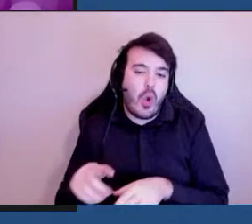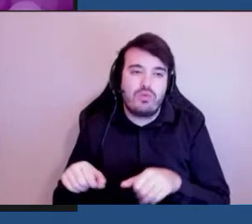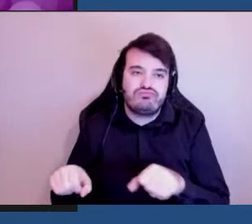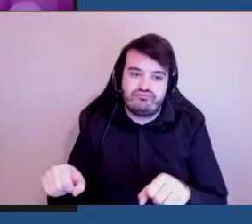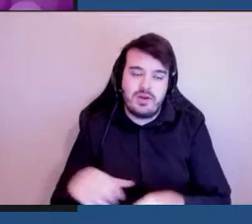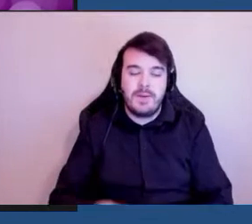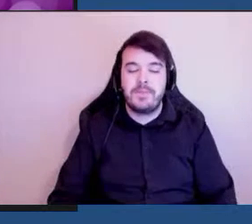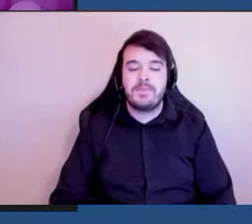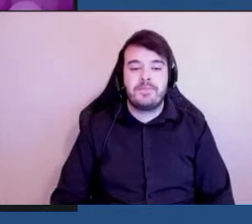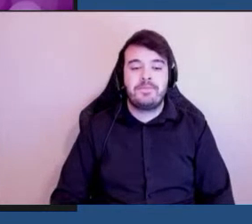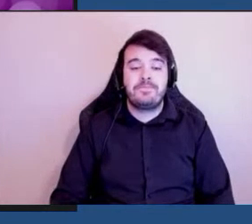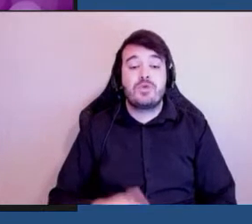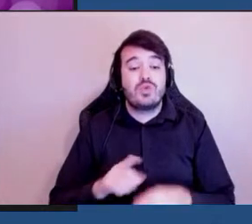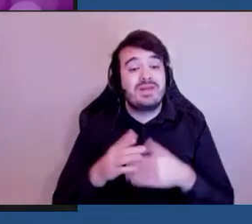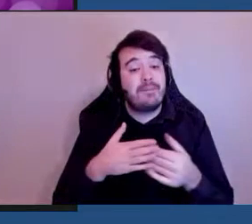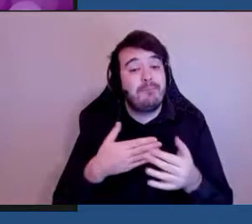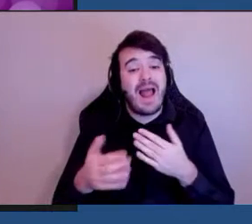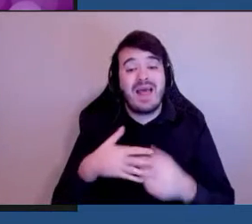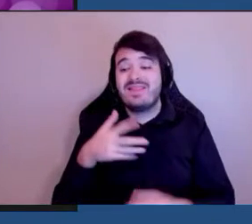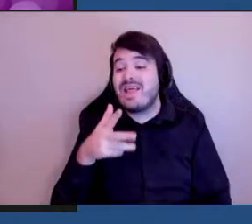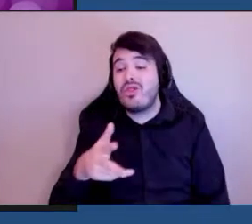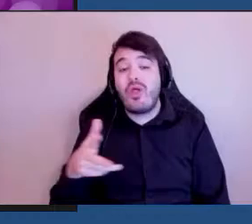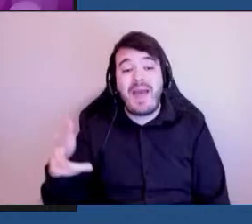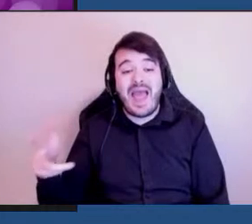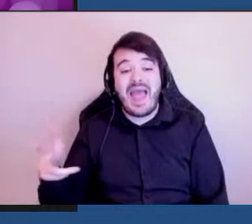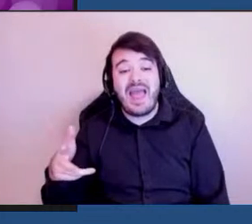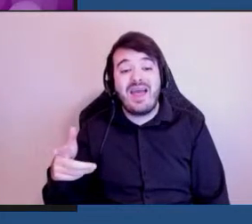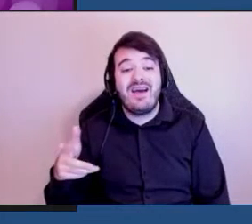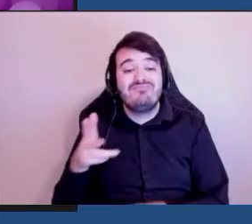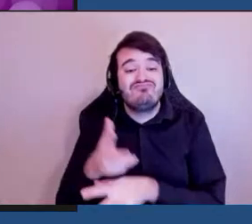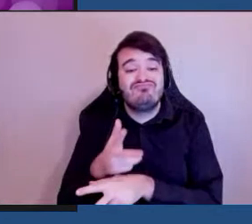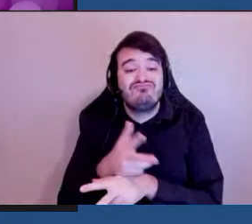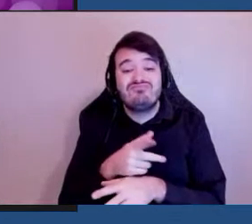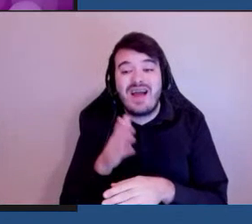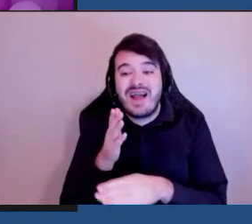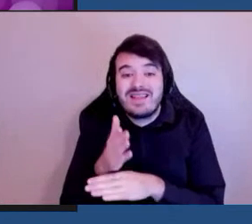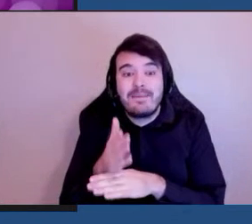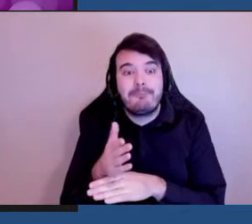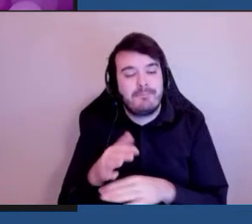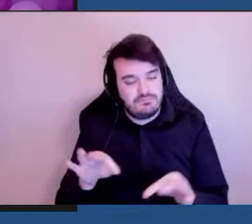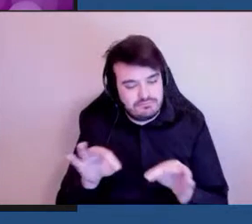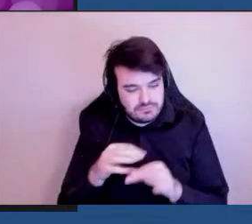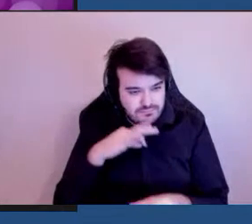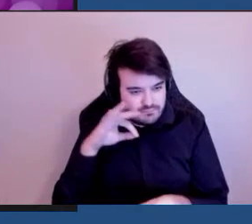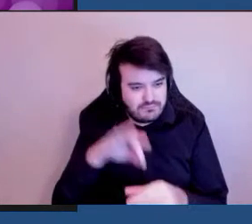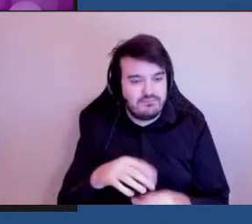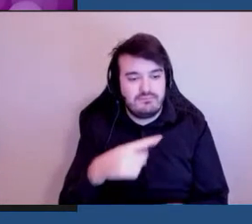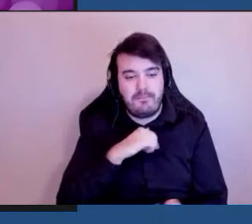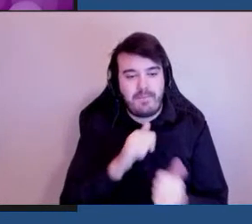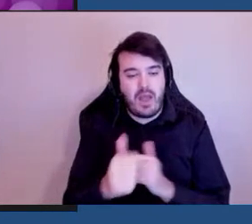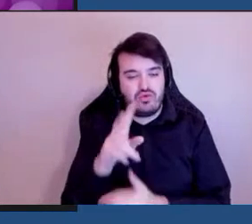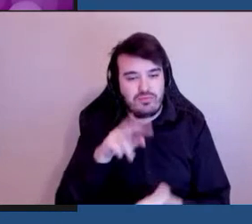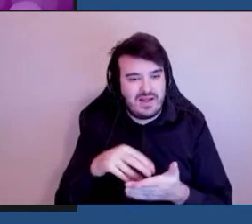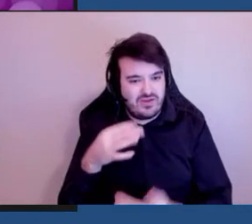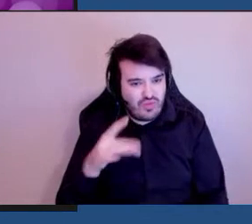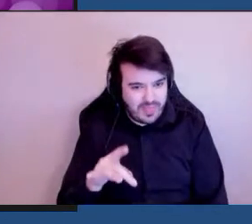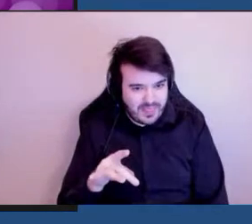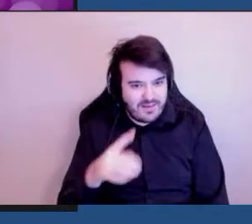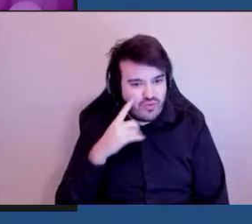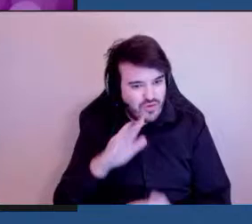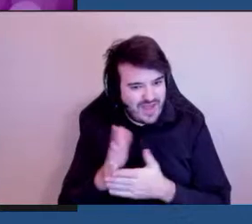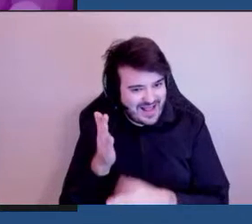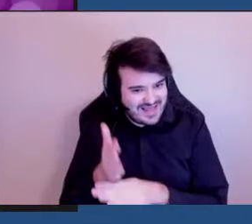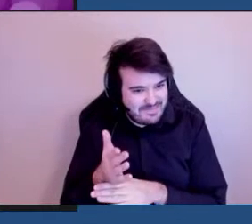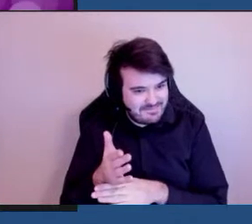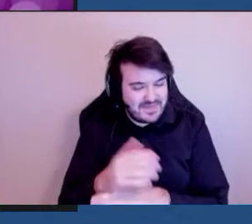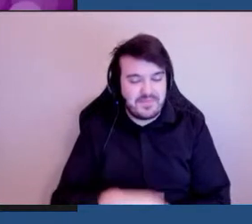Les places de stationnement accessibles. Nous avons adopté une motion là-dessus en 2018. Nous